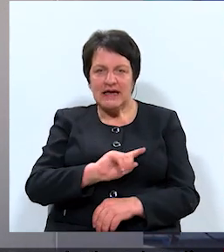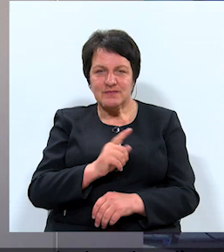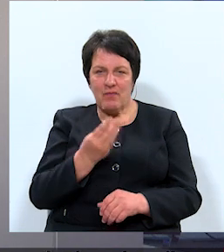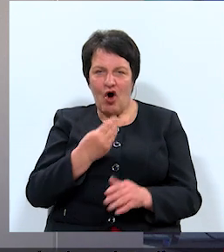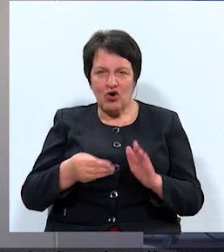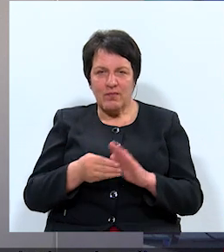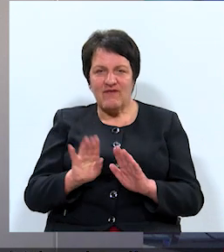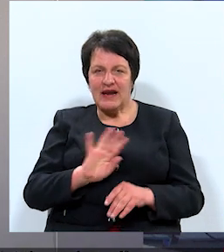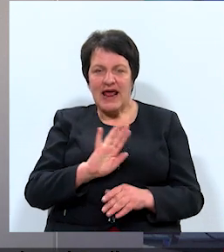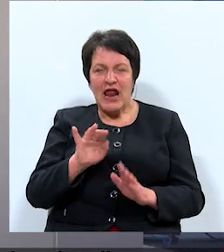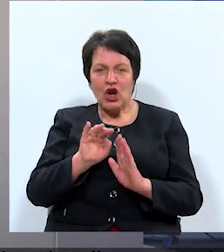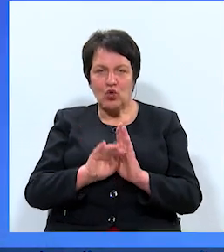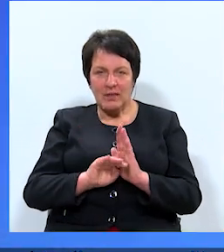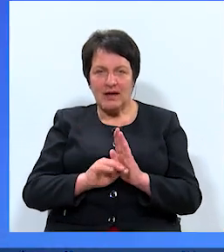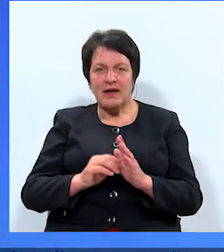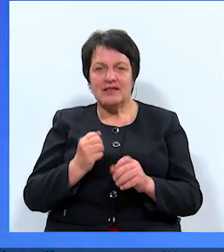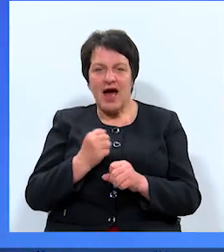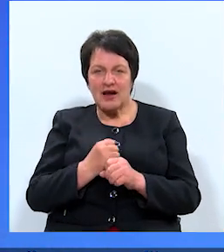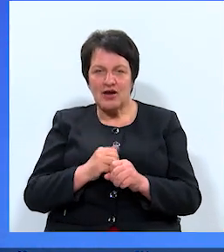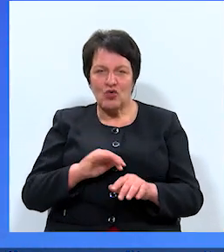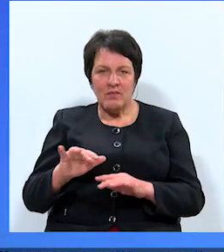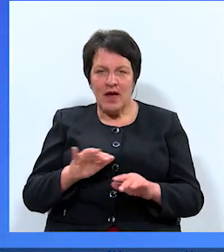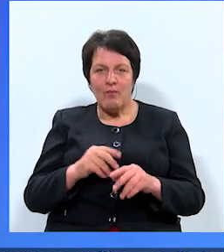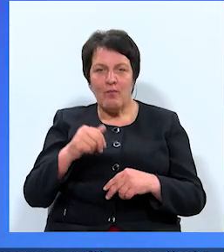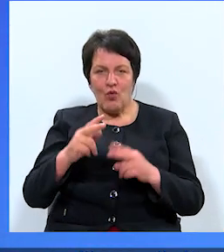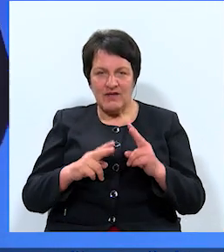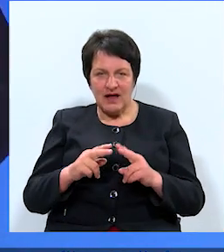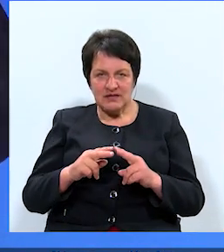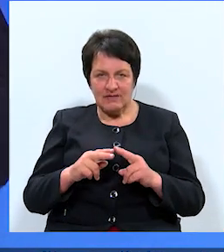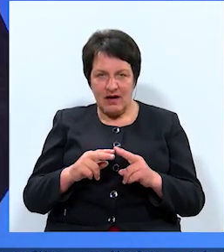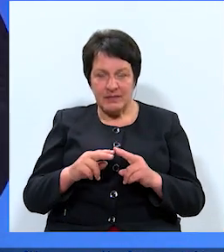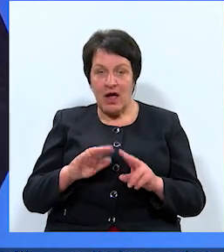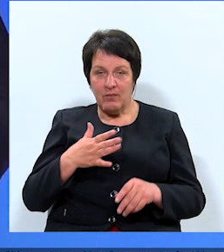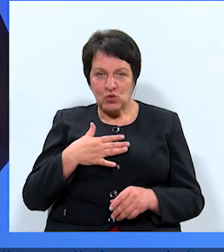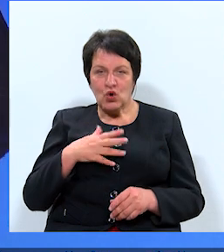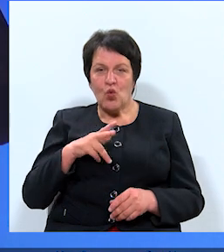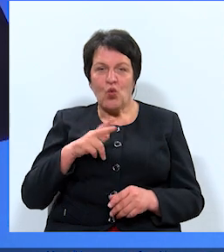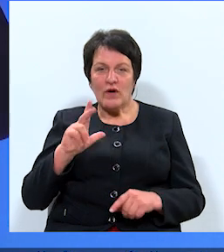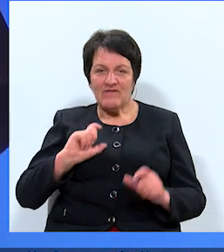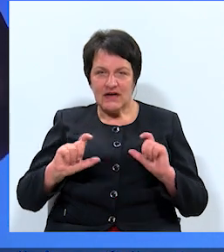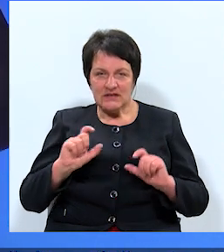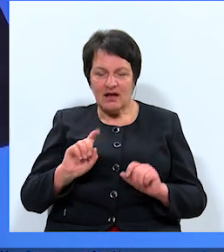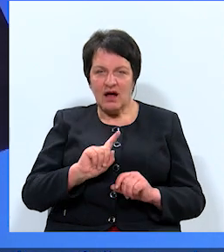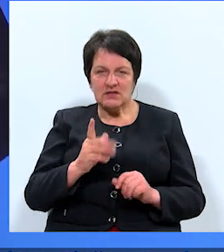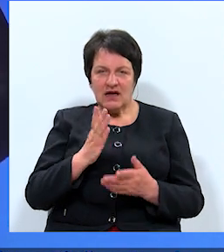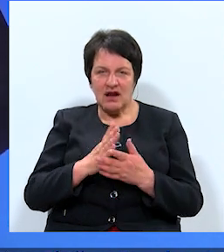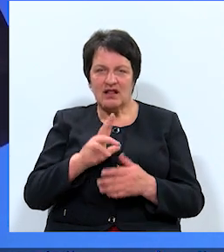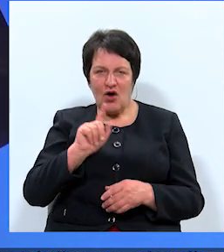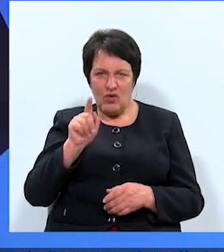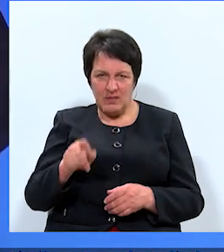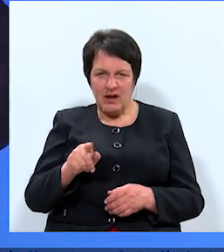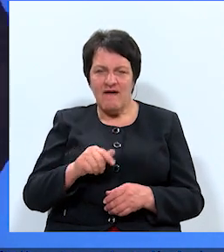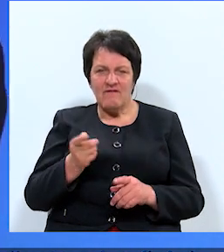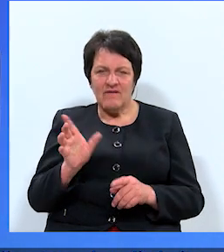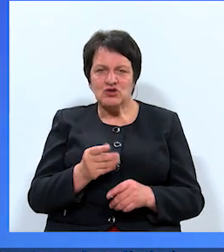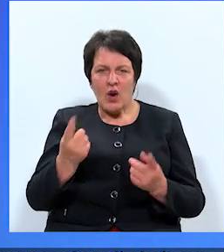korupatīvajiem vai nelikmīgajiem darījumiem būvniecībā tā tālāk, jo mūsu universitāte, kas atrodas Daugavpeli, visu laiku arī kaut ko renovēja, būvēja un